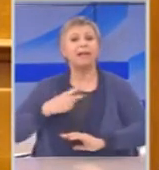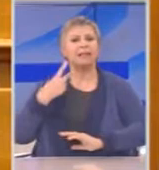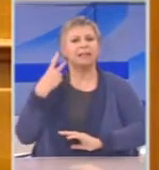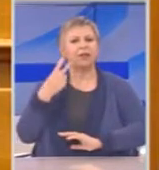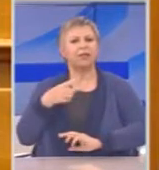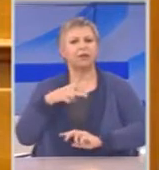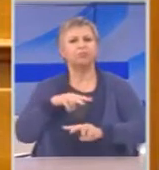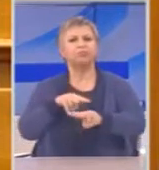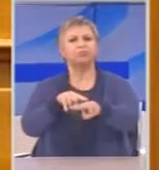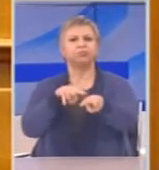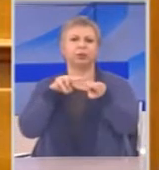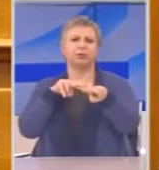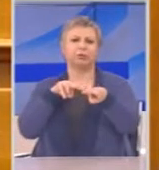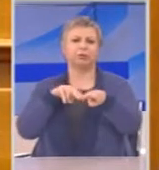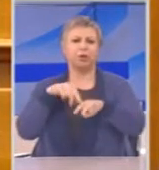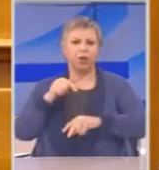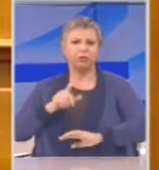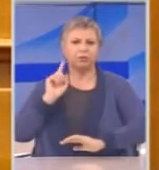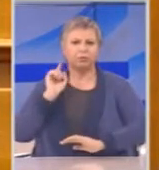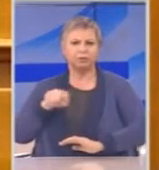εκτελέσεως, ζει.